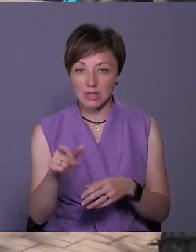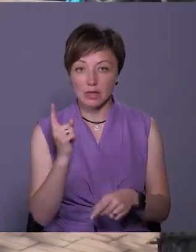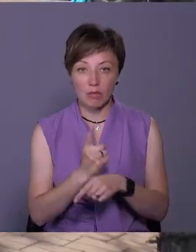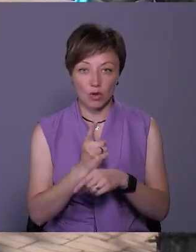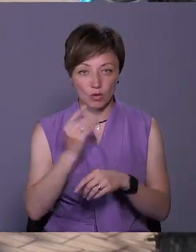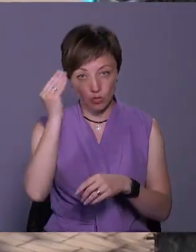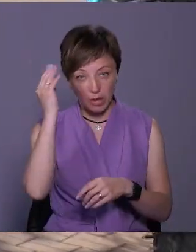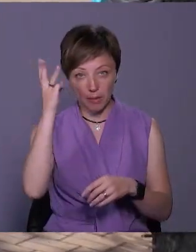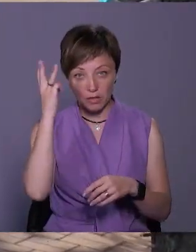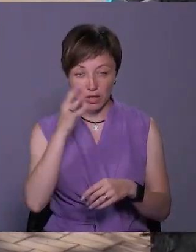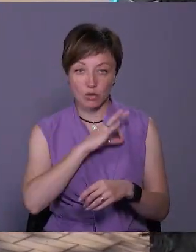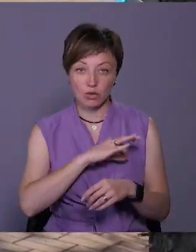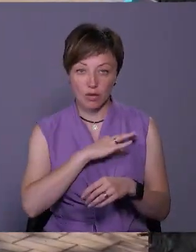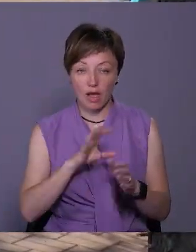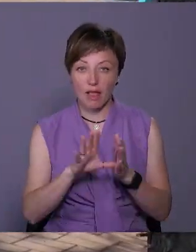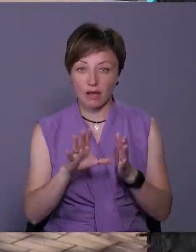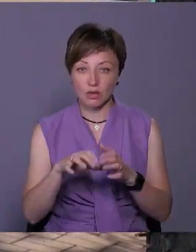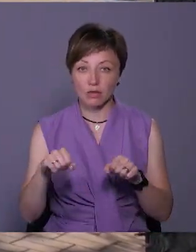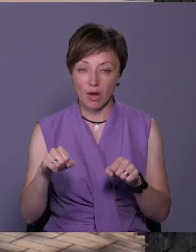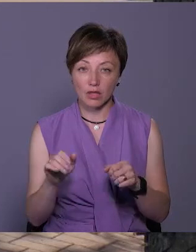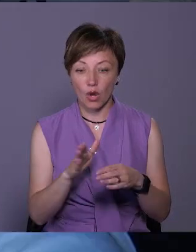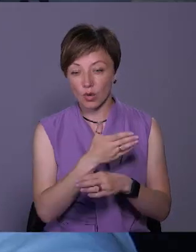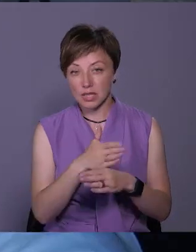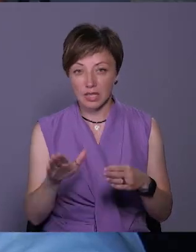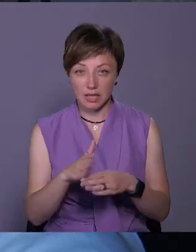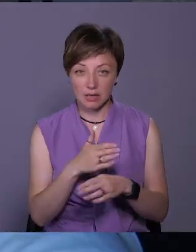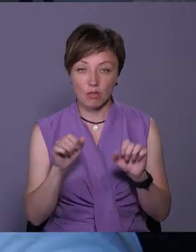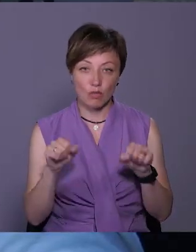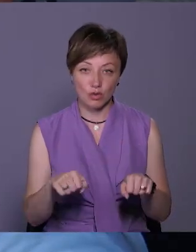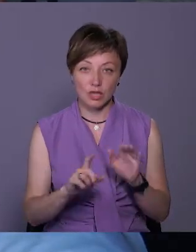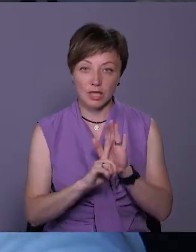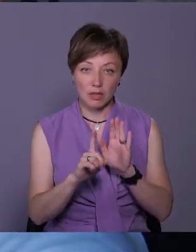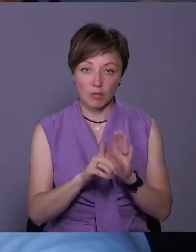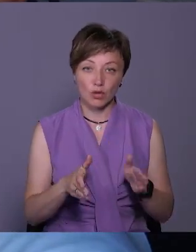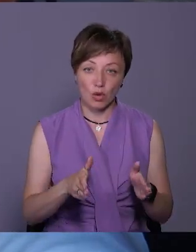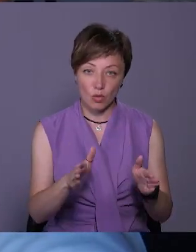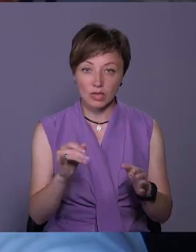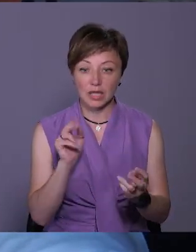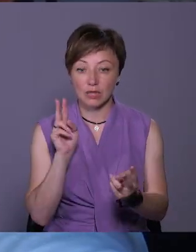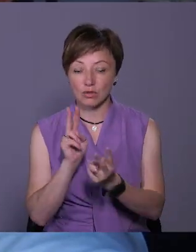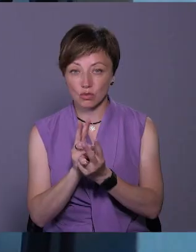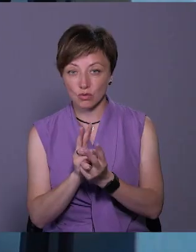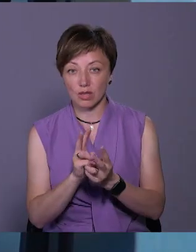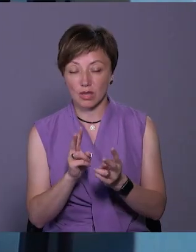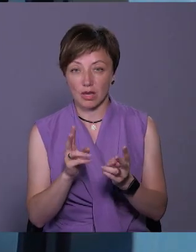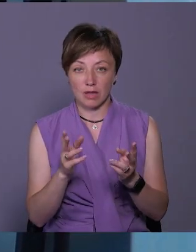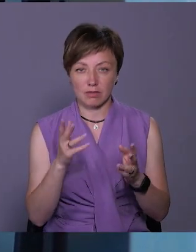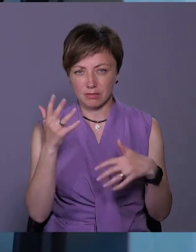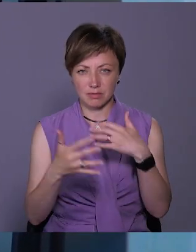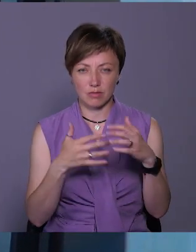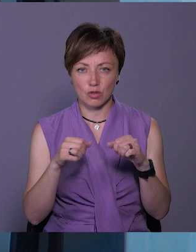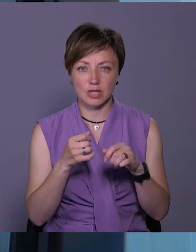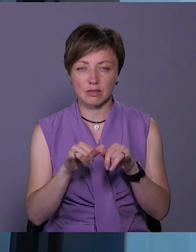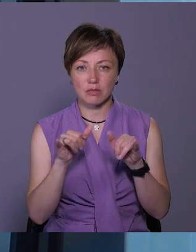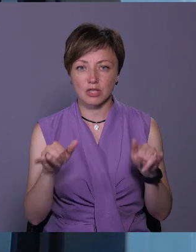Думки хмельничан з приводу користування електросамокатами розділилися. Можуть їхати і по дорозі, і на зустрічну виходять. Збільшити, може,